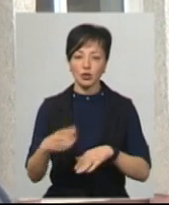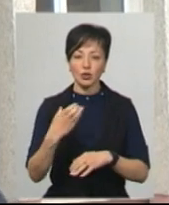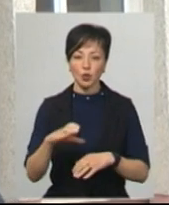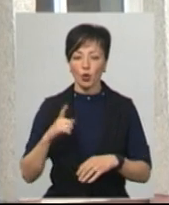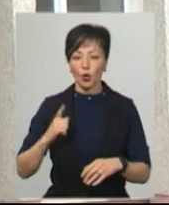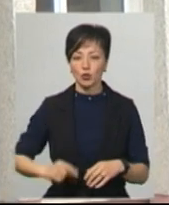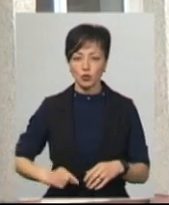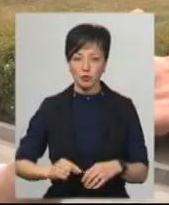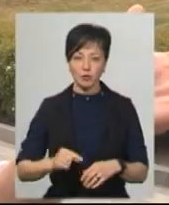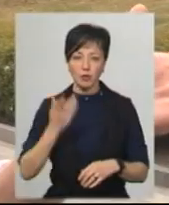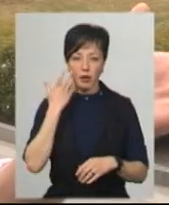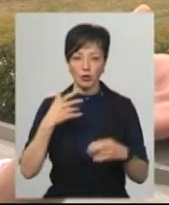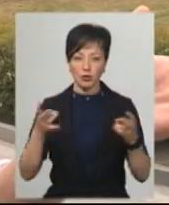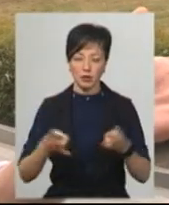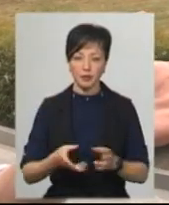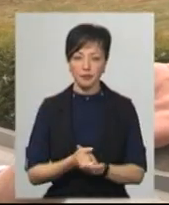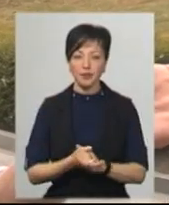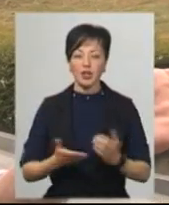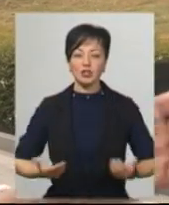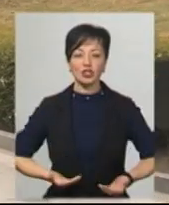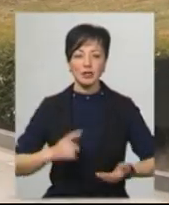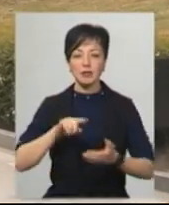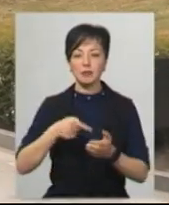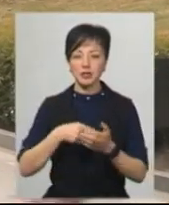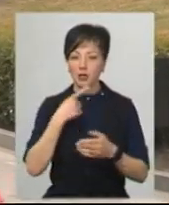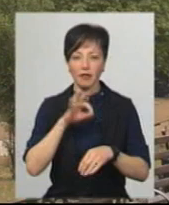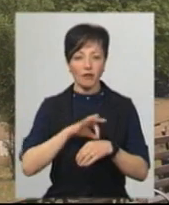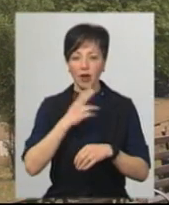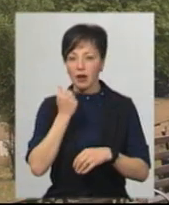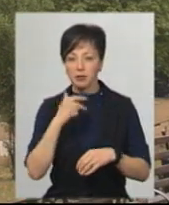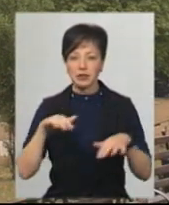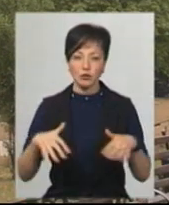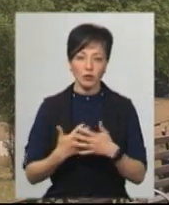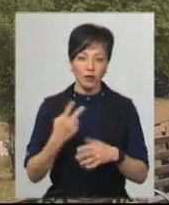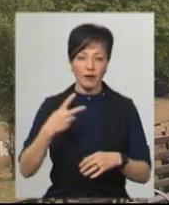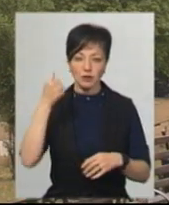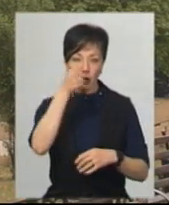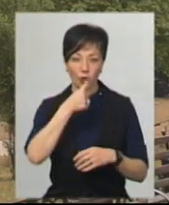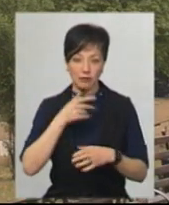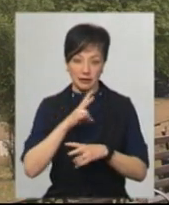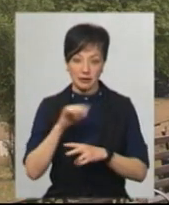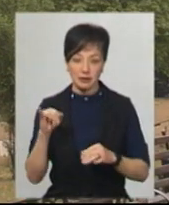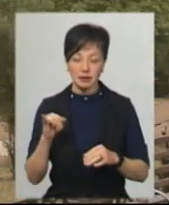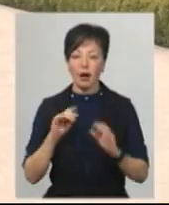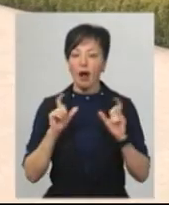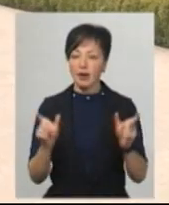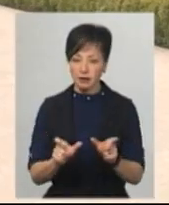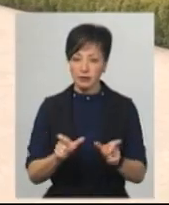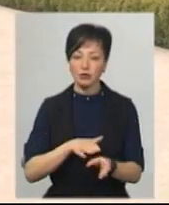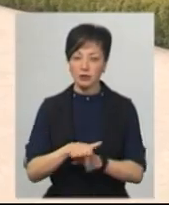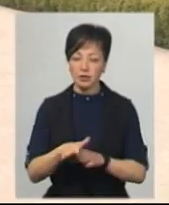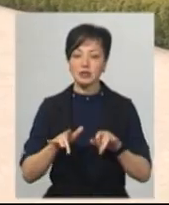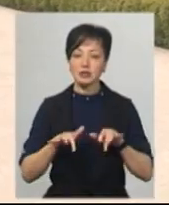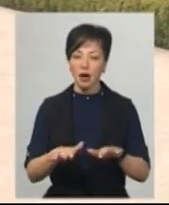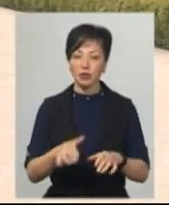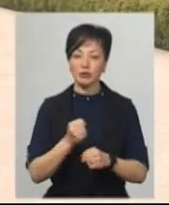костюмів при необхідності. Житель Натішина В'ячеслав каже, не хворів на грип чи застуту років 20. Додає, карантину дотримуються. Заходи, які